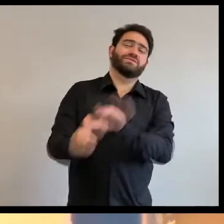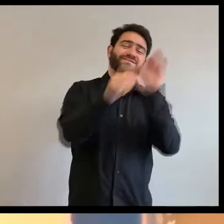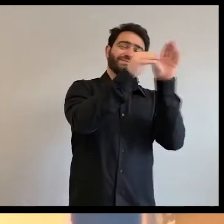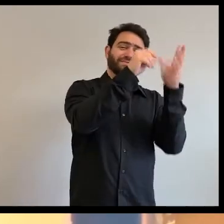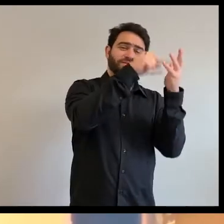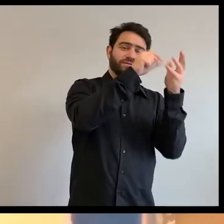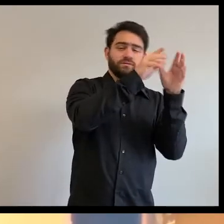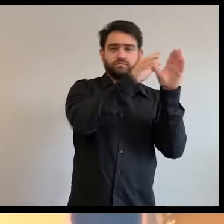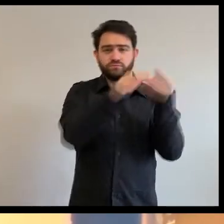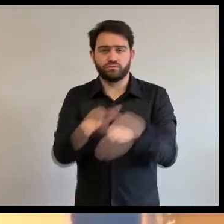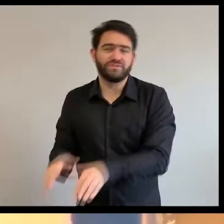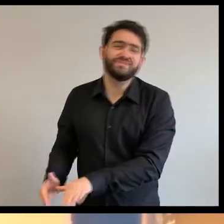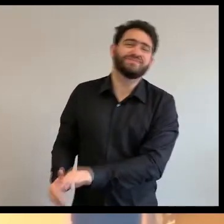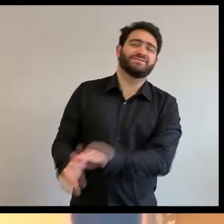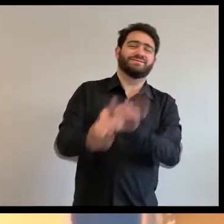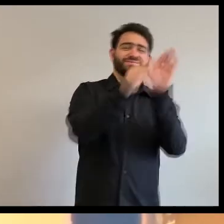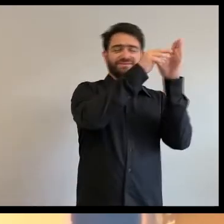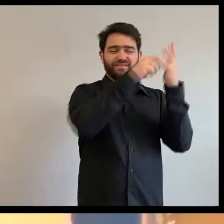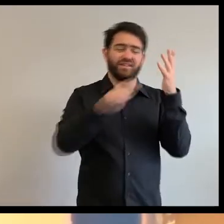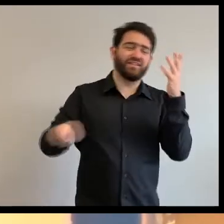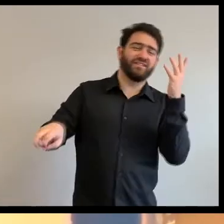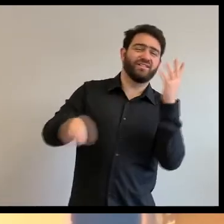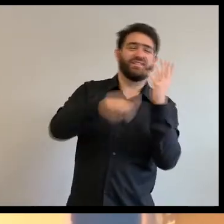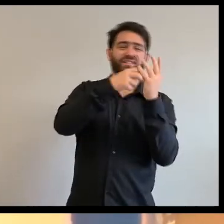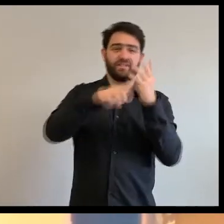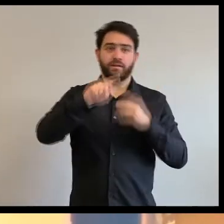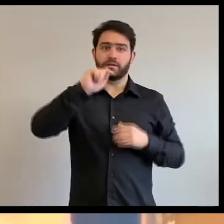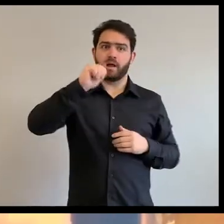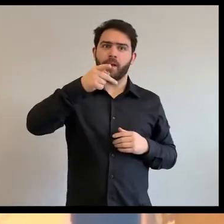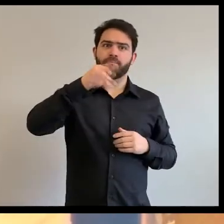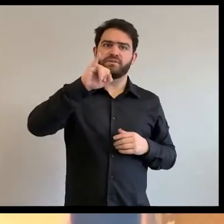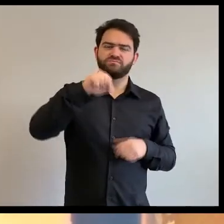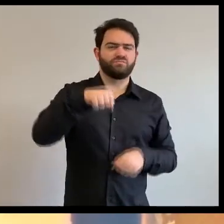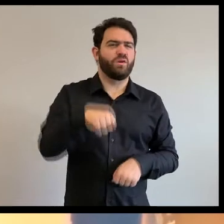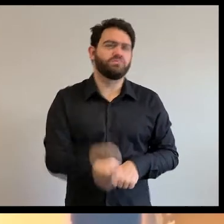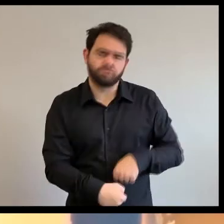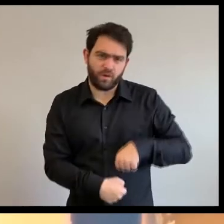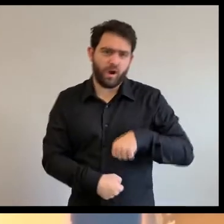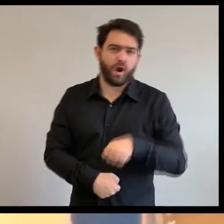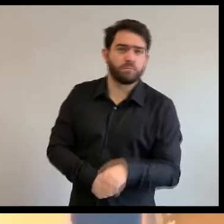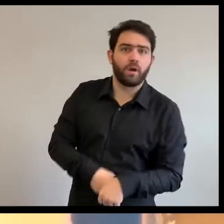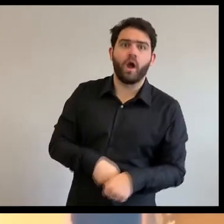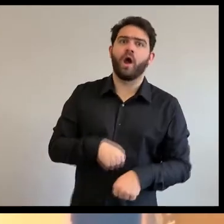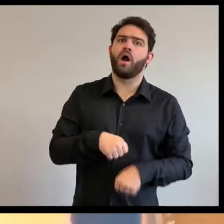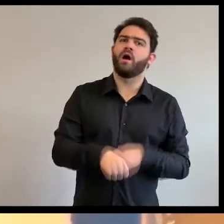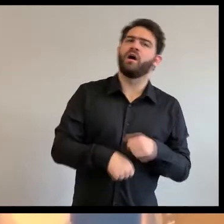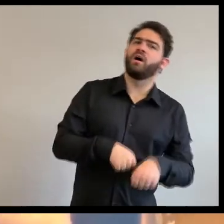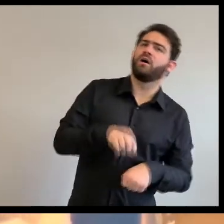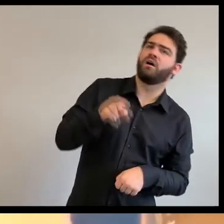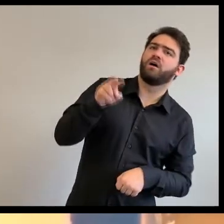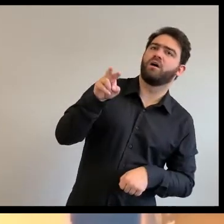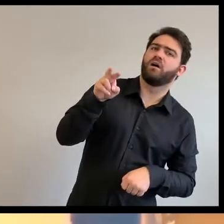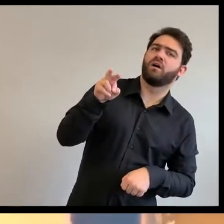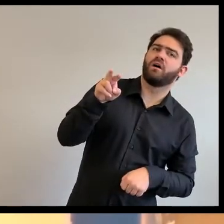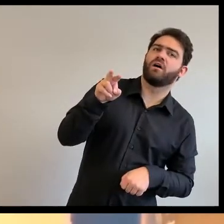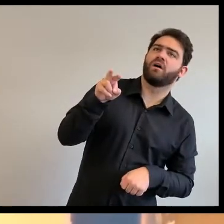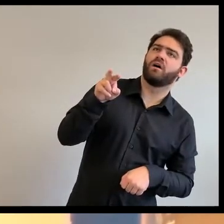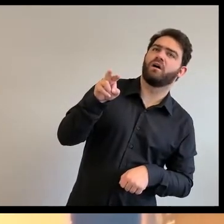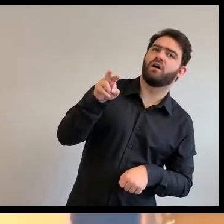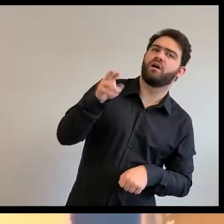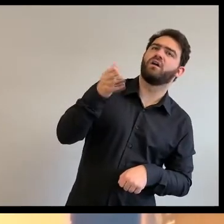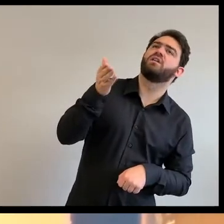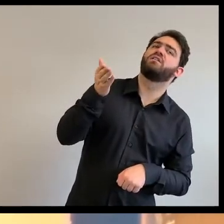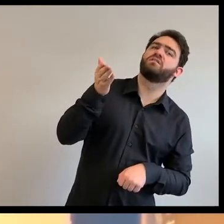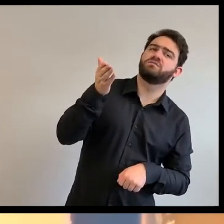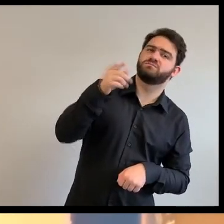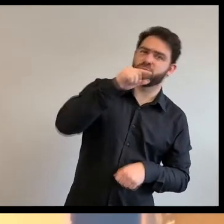lancé la goutte d'eau sur le feu. Ploc. Encore, il a volé vers l'eau. Il a pris une goutte Il l